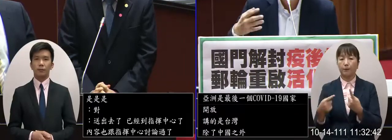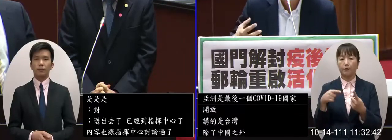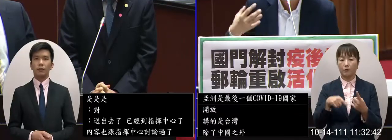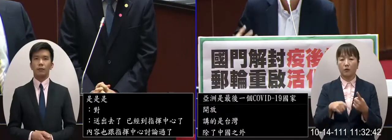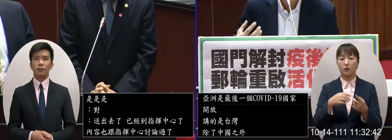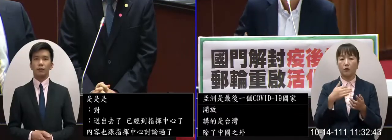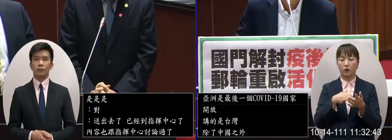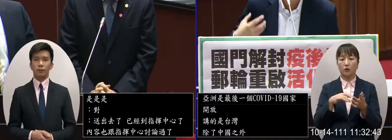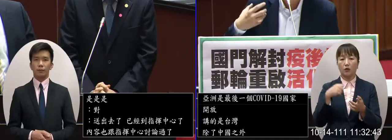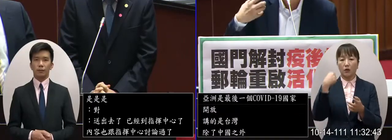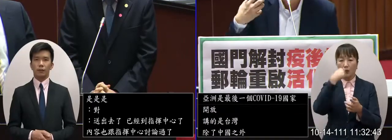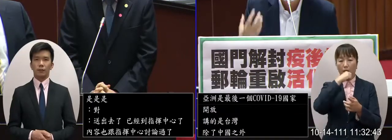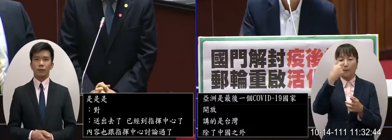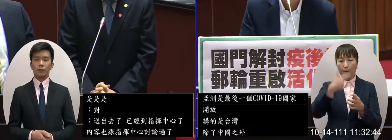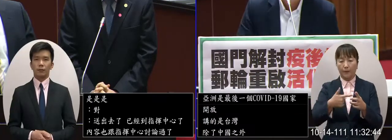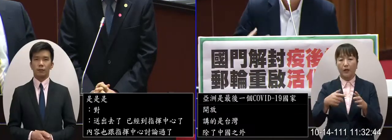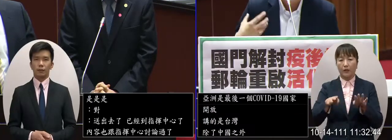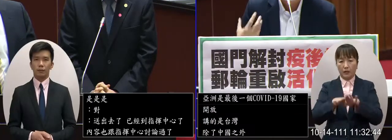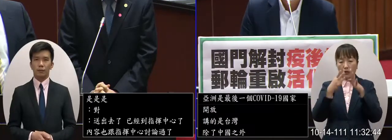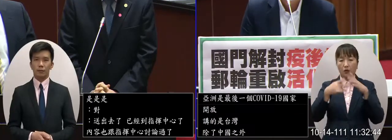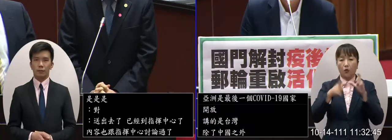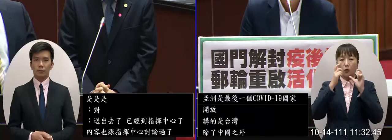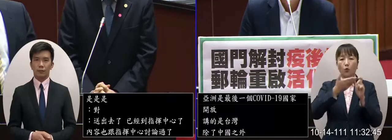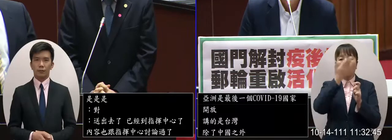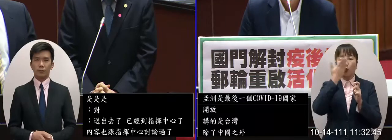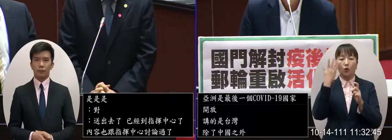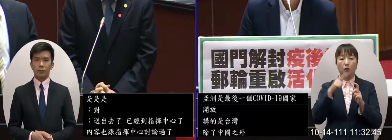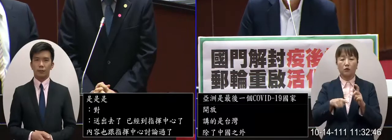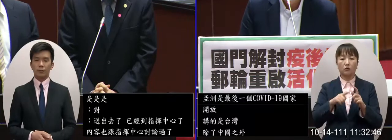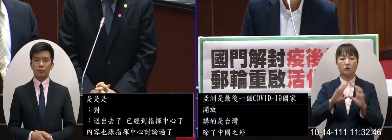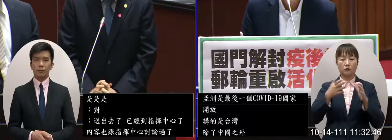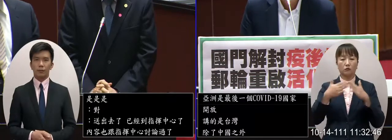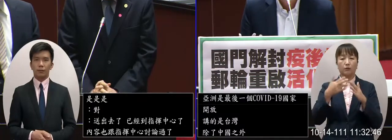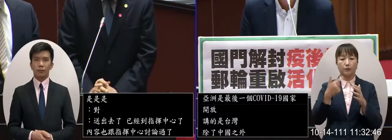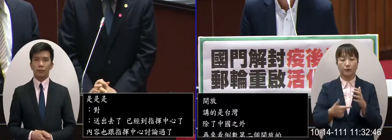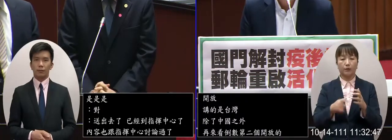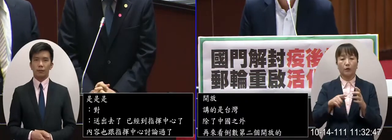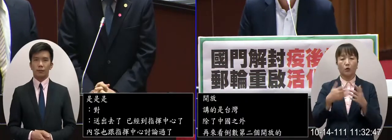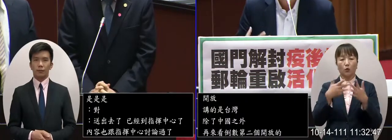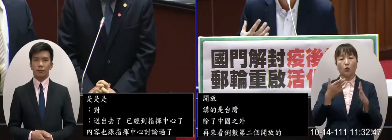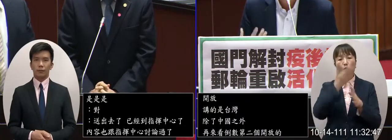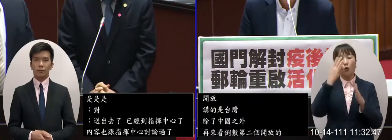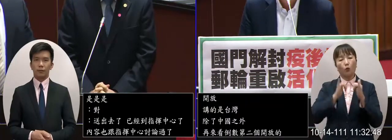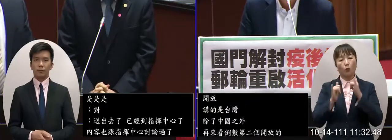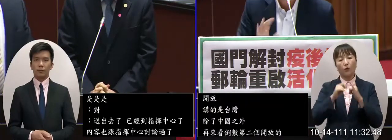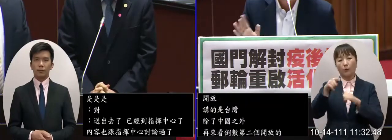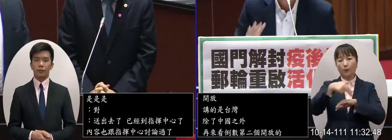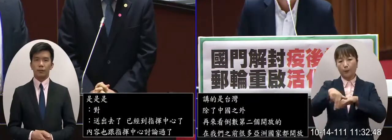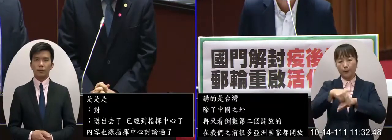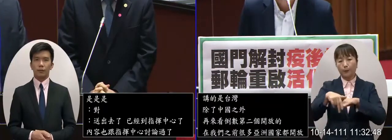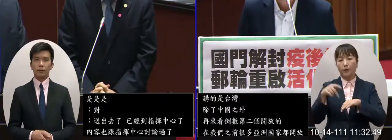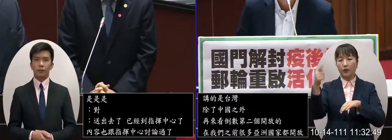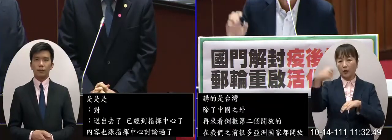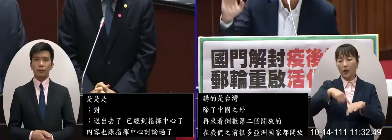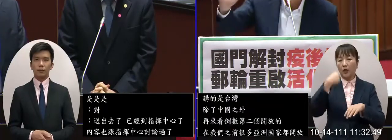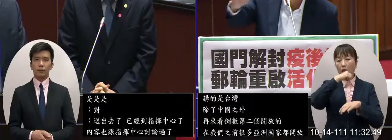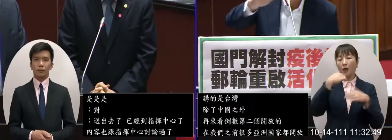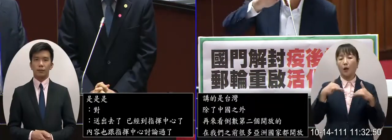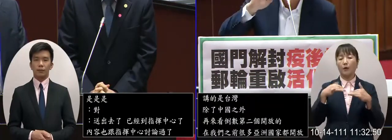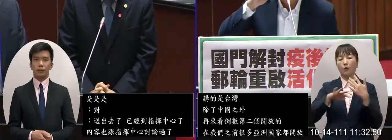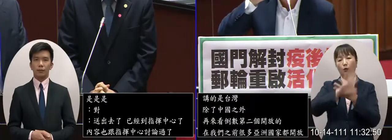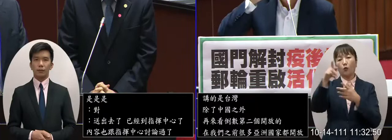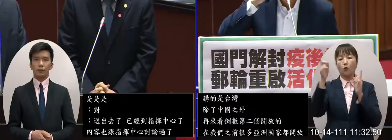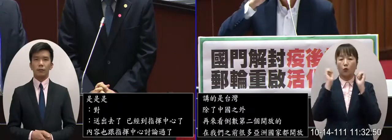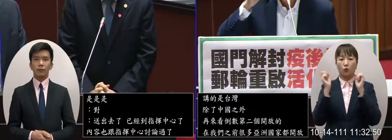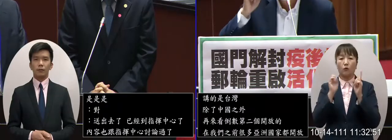是非常晚進入這個觀光市場的一個國家很多的觀光客可能他安排的行程沒有安排來台灣然後他都安排到